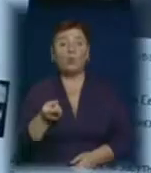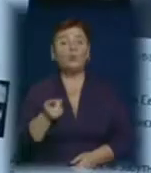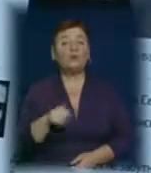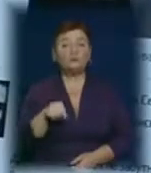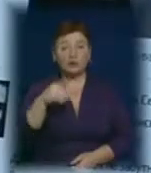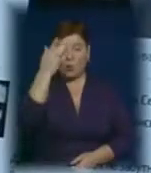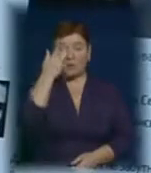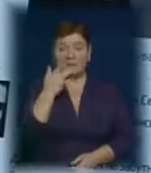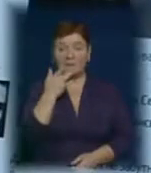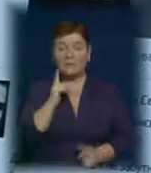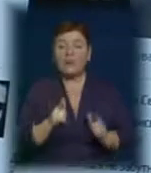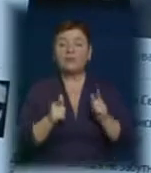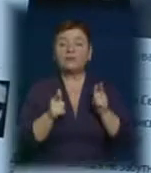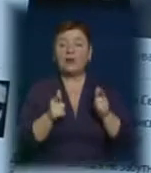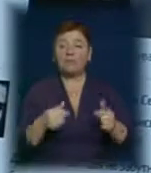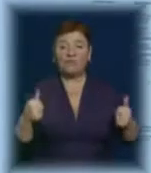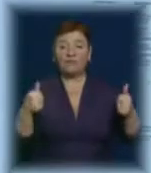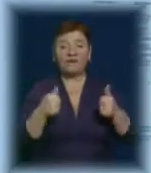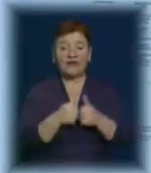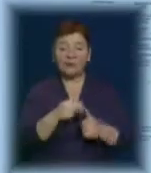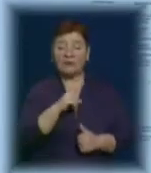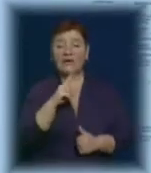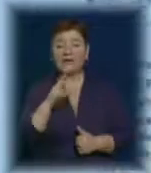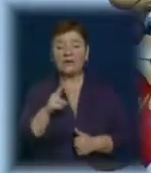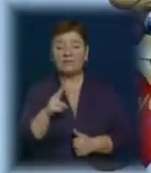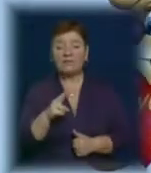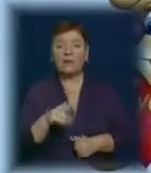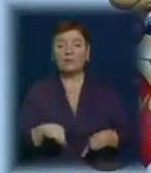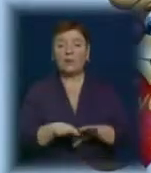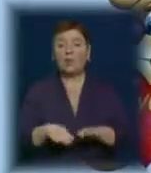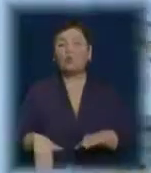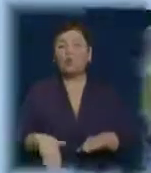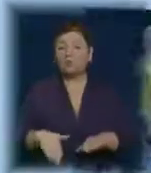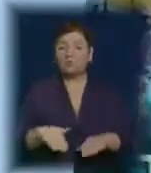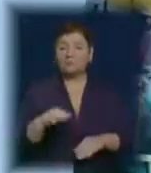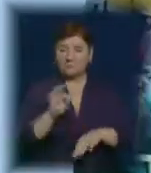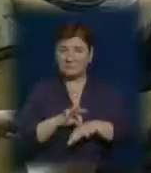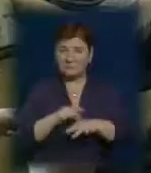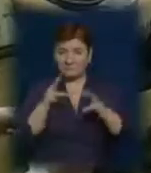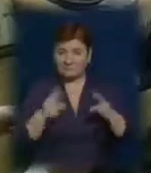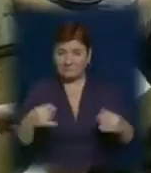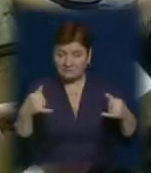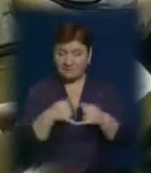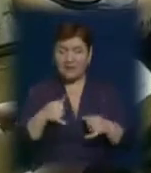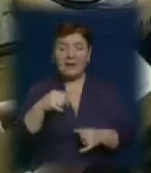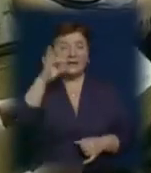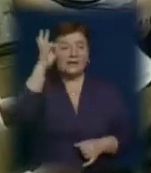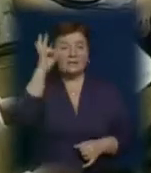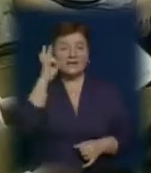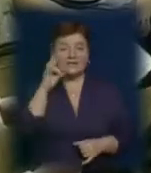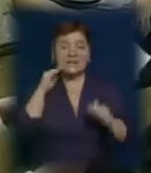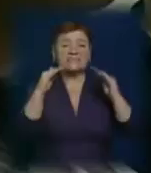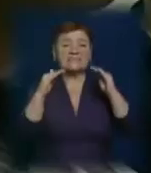цього року Сергій потрапив у аварію, під час якої пошкодив хвору ногу. Хлопець каже, після цього випадку німецькі медики